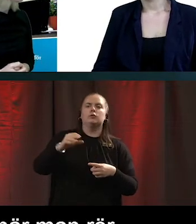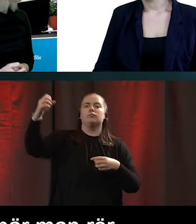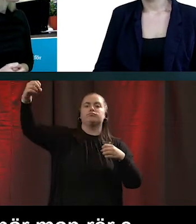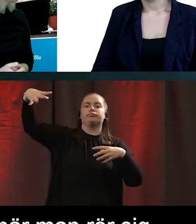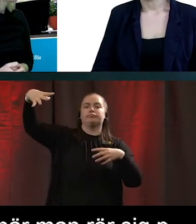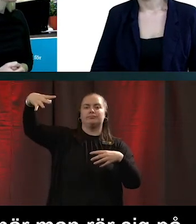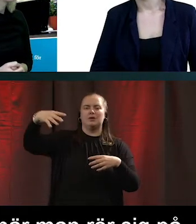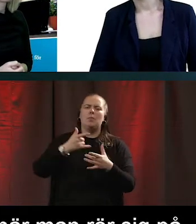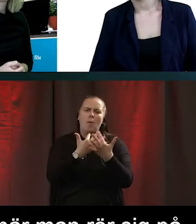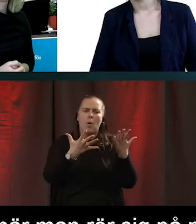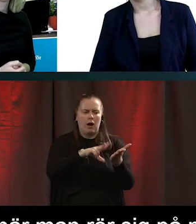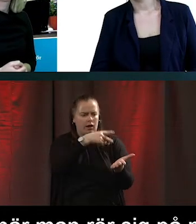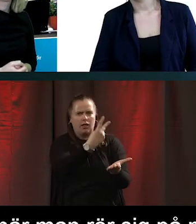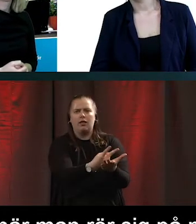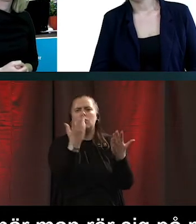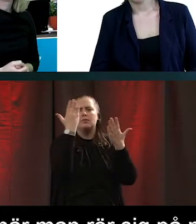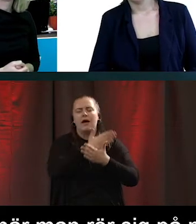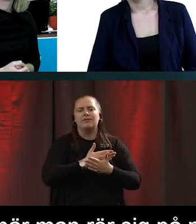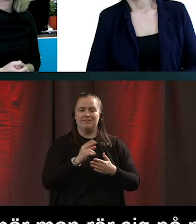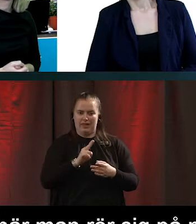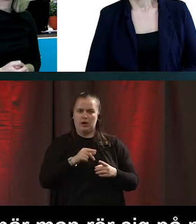mörkt och man ska försöka ta sig till en lampa att tända.